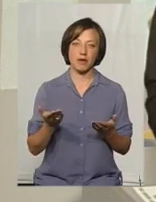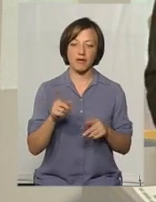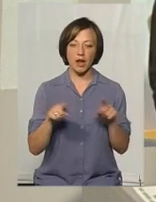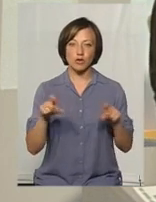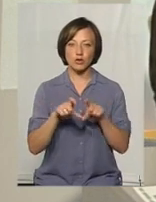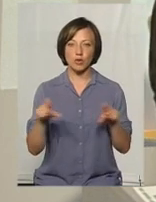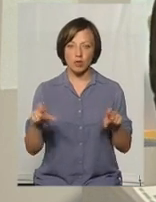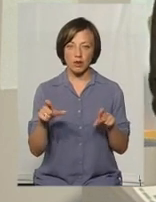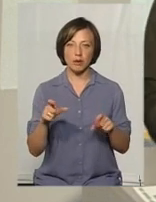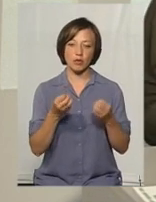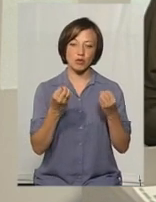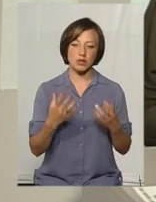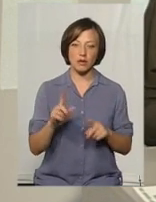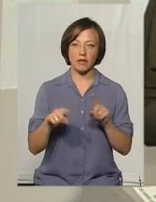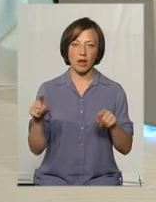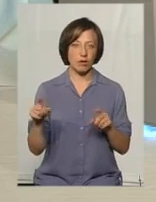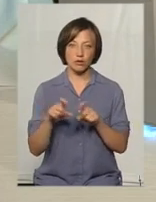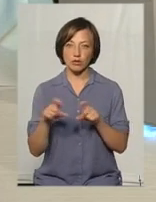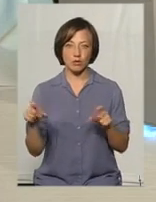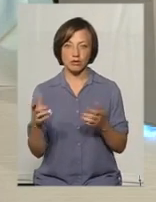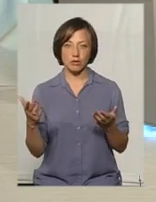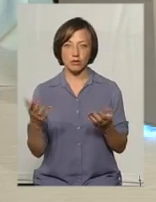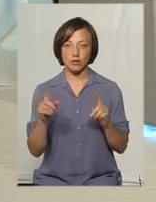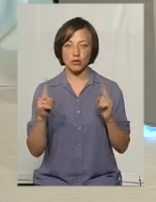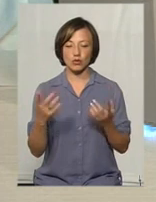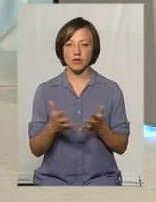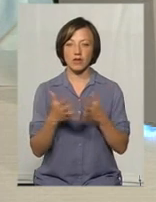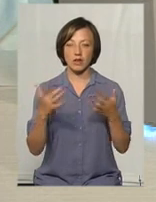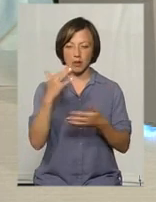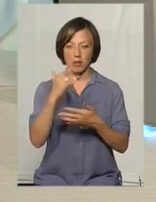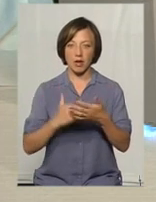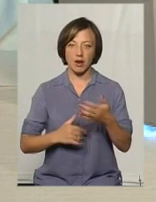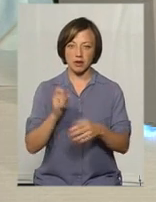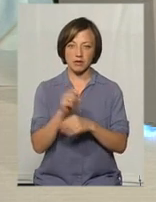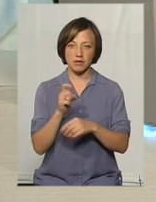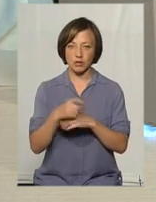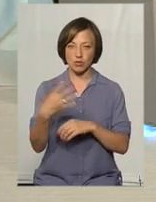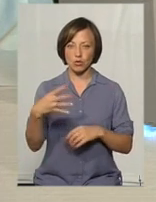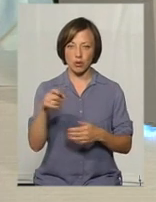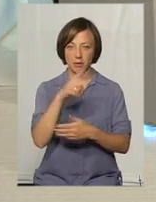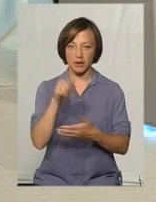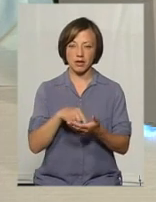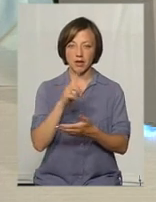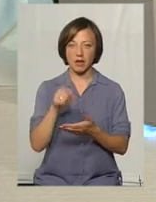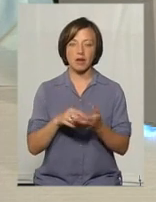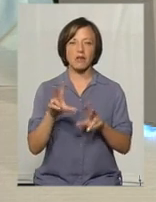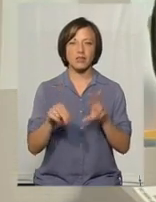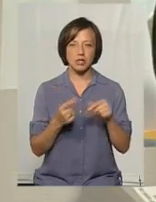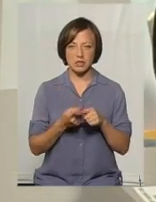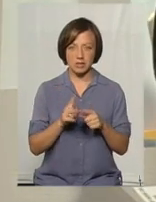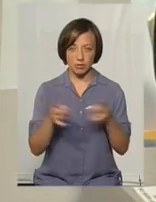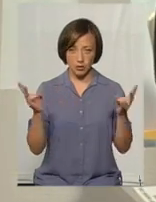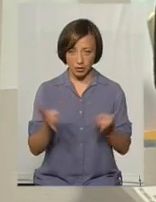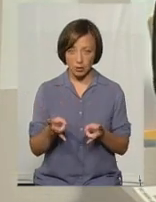деяких школах він простіший, а в деяких там прям дуже великий перелік майже там на 40 питань. Як ви вважаєте, це